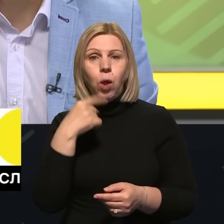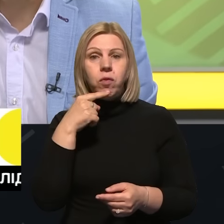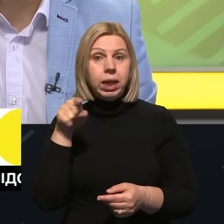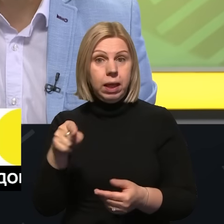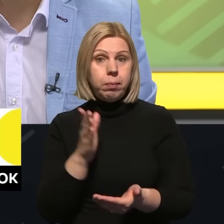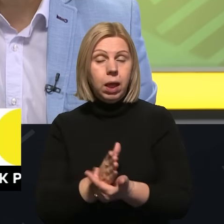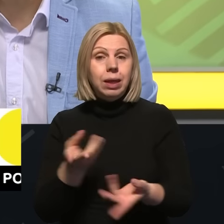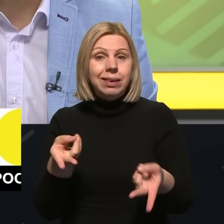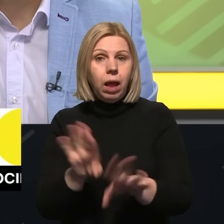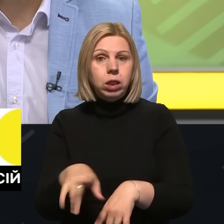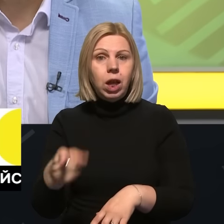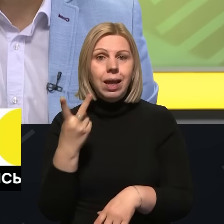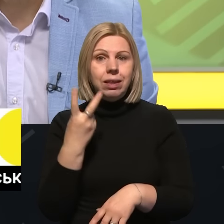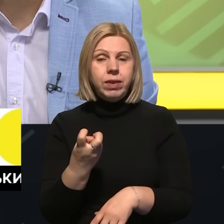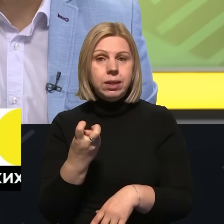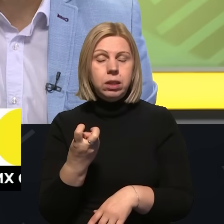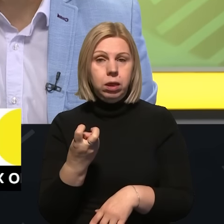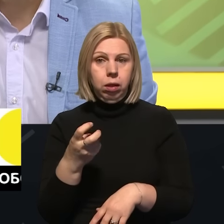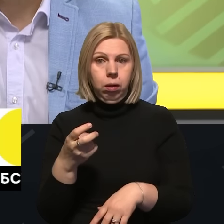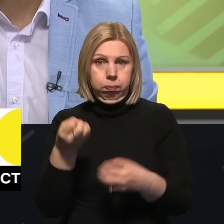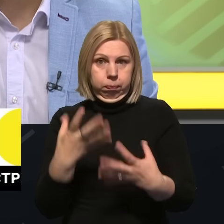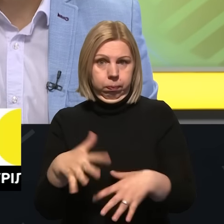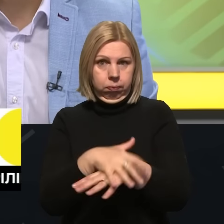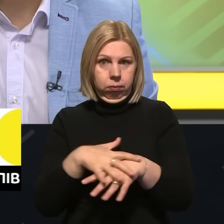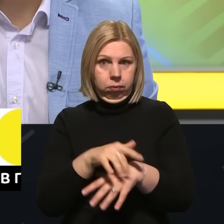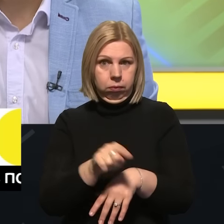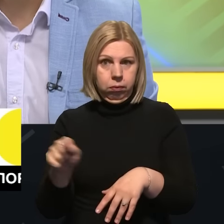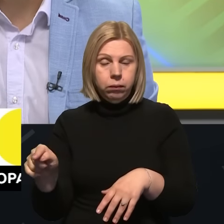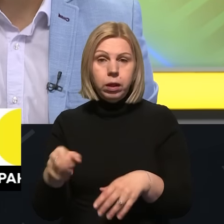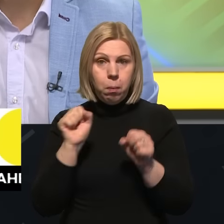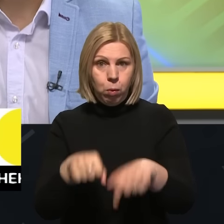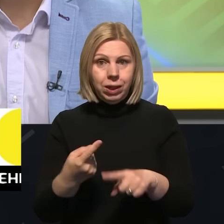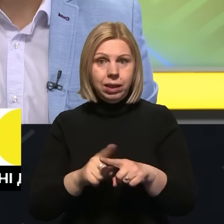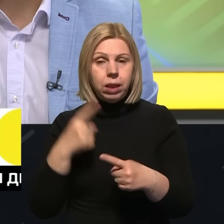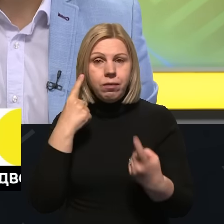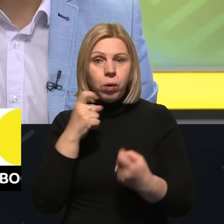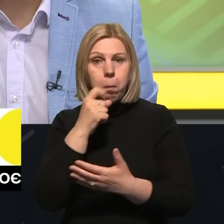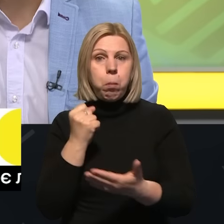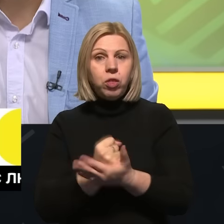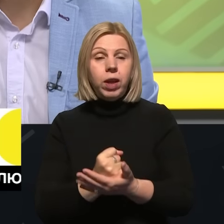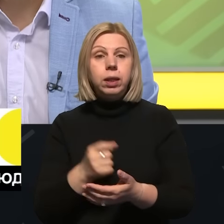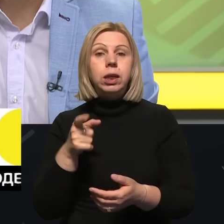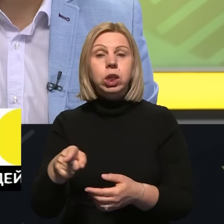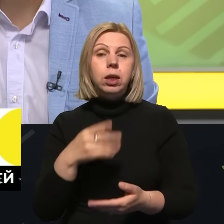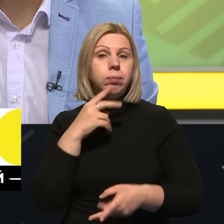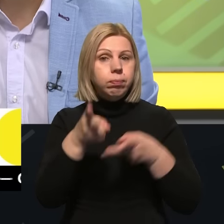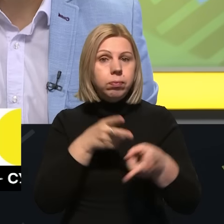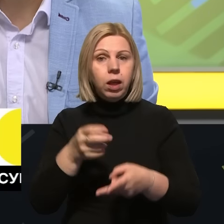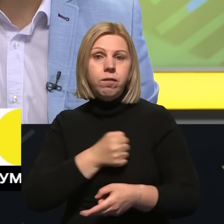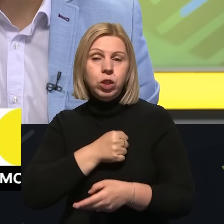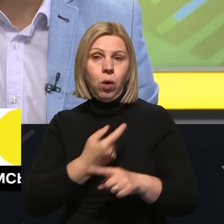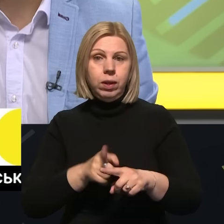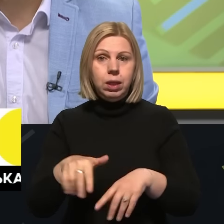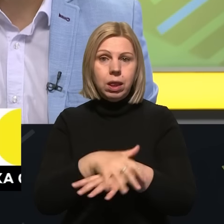там наразі залишається 200 цивільних осіб. Чи можете ви цю інформацію підтвердити і чи звертаються, можливо, до військових ці